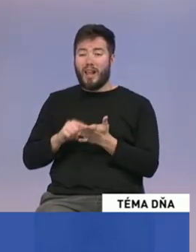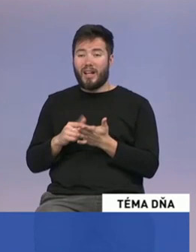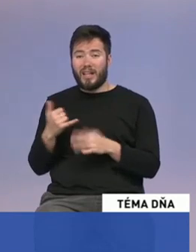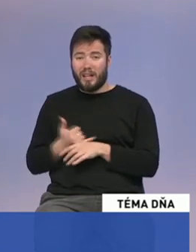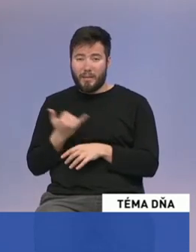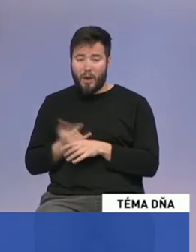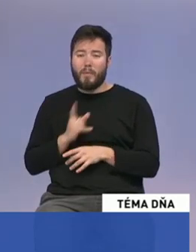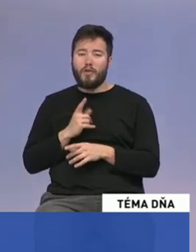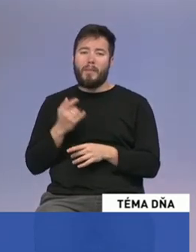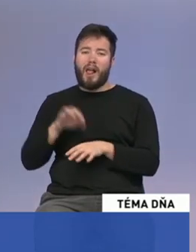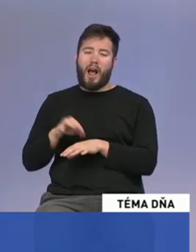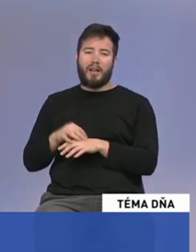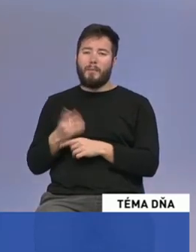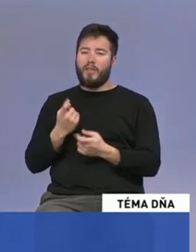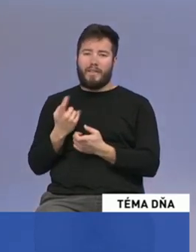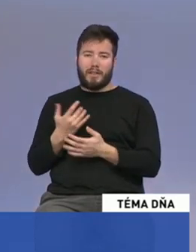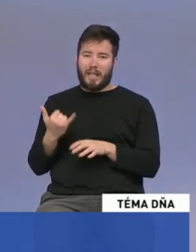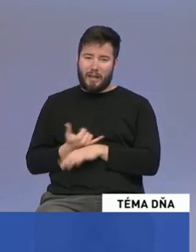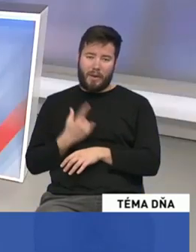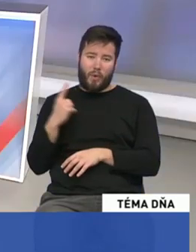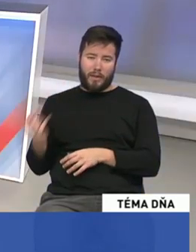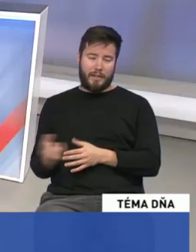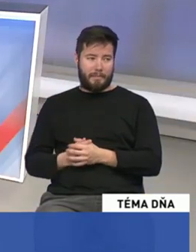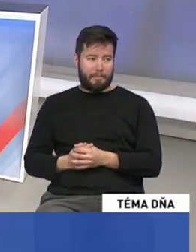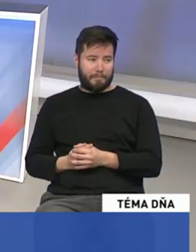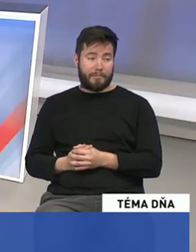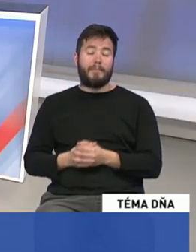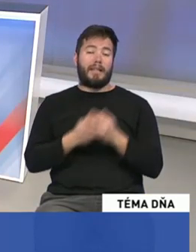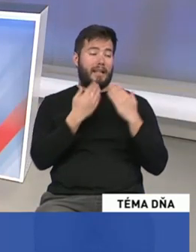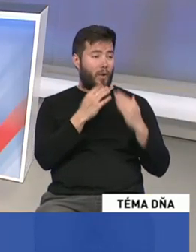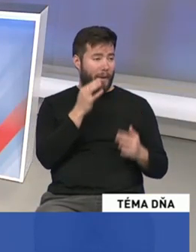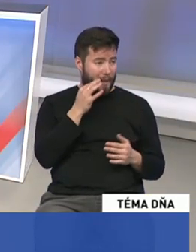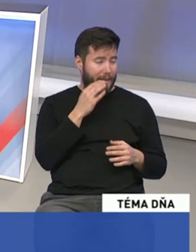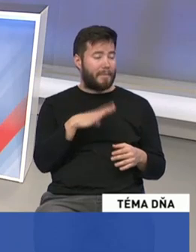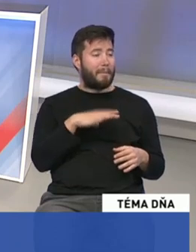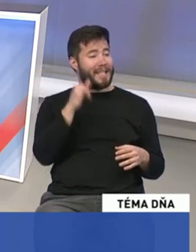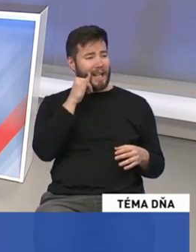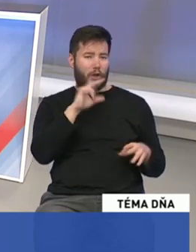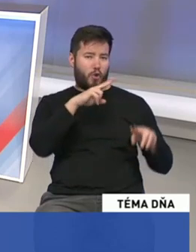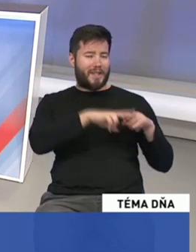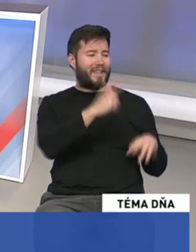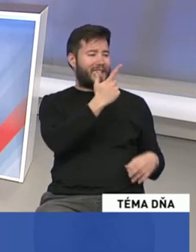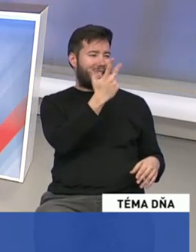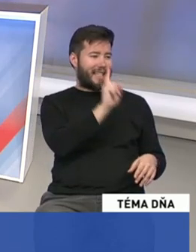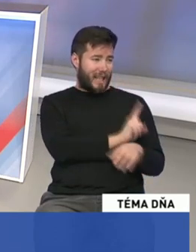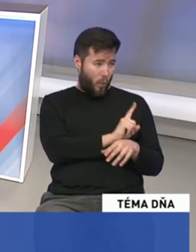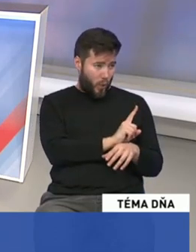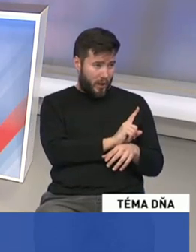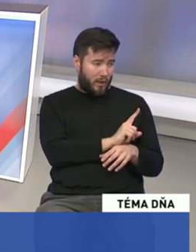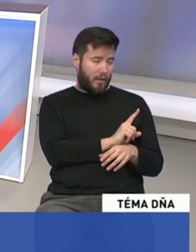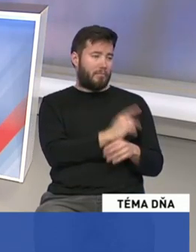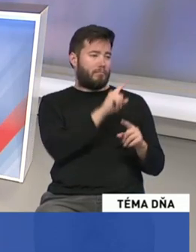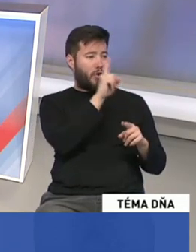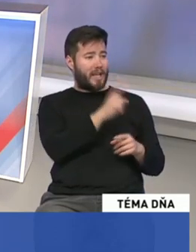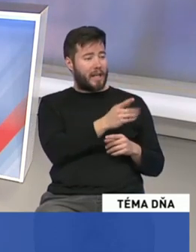demotivujúce a títo lekári nám potom odchádzajú. Ďakujem pekne. pán Zelený, máte 23 sekúnd. Na záver teda otázka samozrejme alebo priestor pre vás, kde